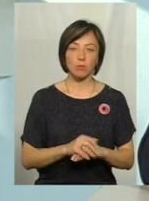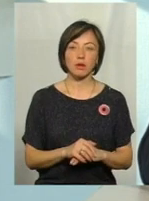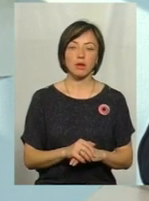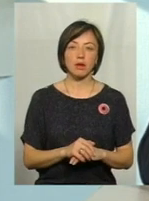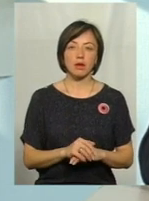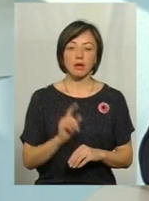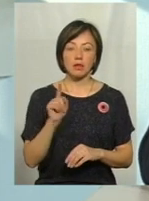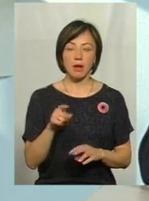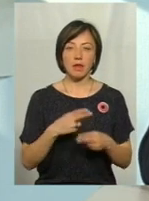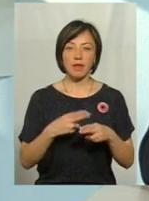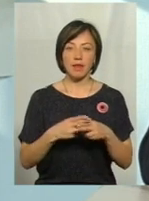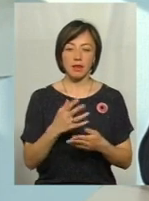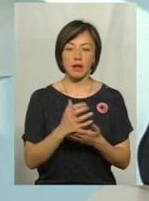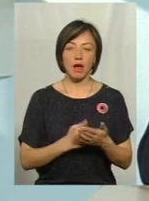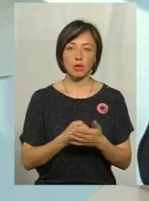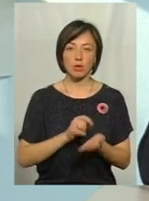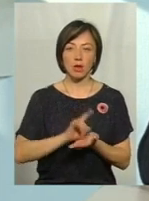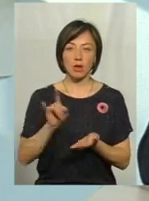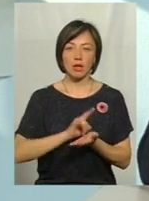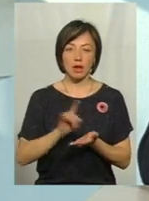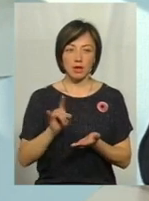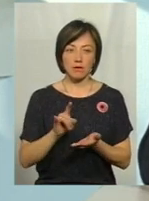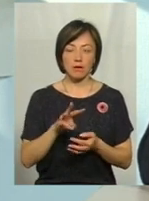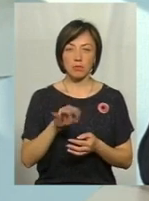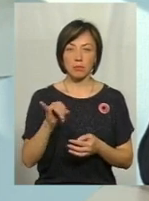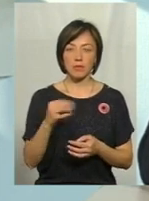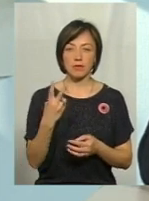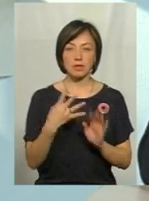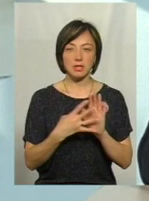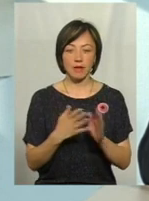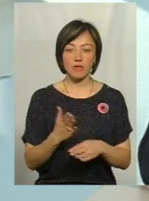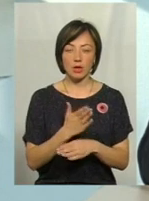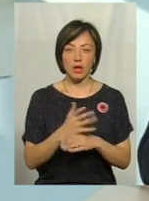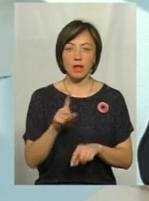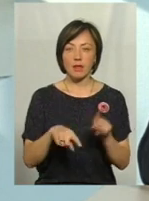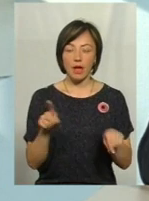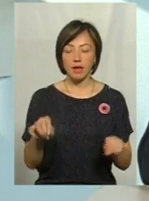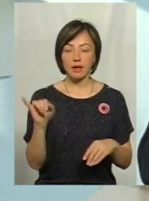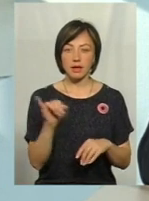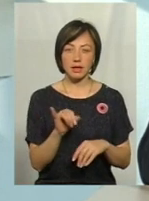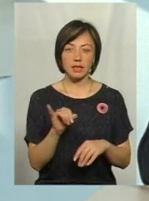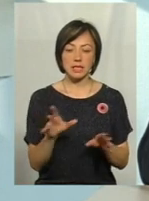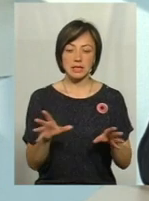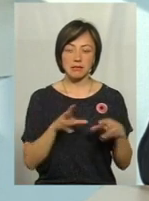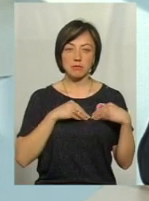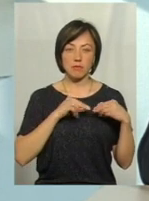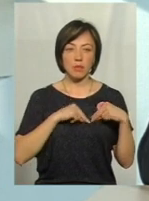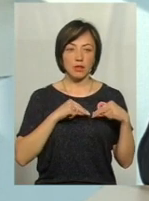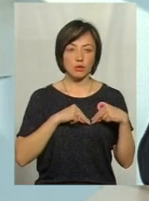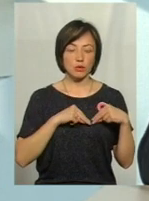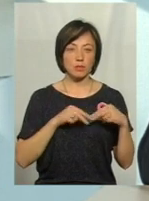там деталі до літаків Міг-29, ми виготовляємо деякі, і співпрацюємо